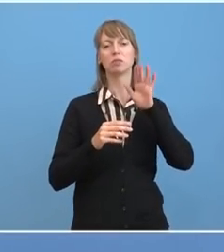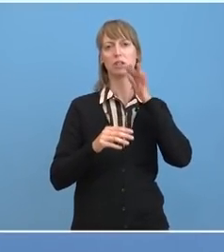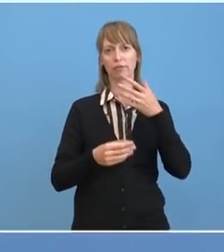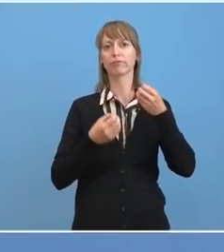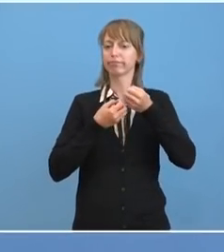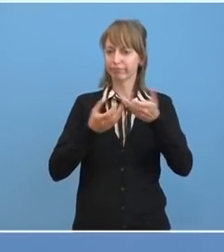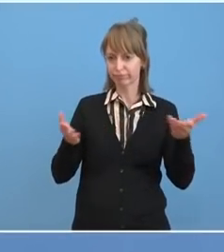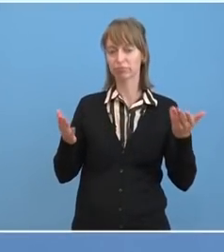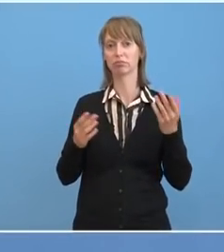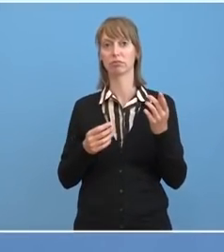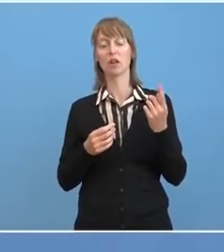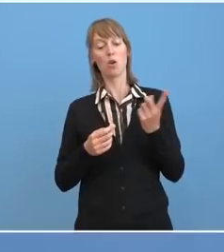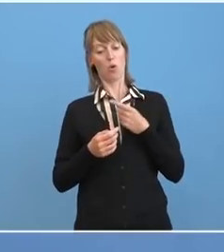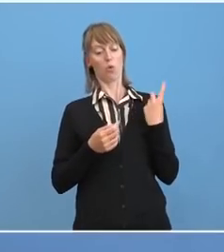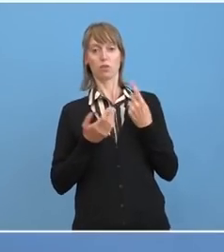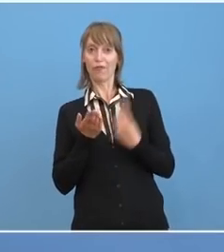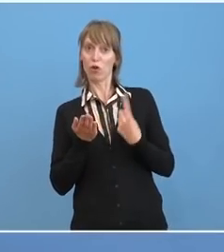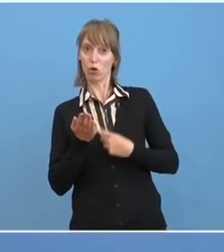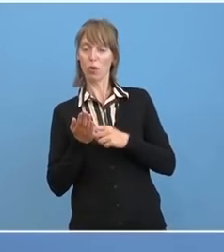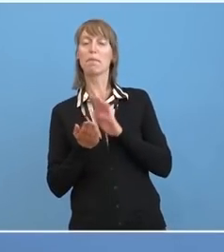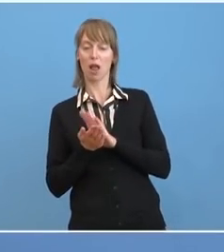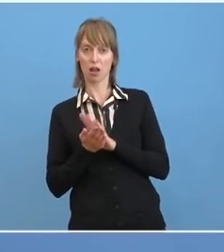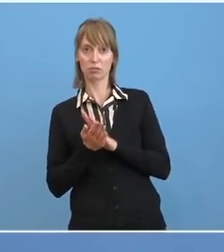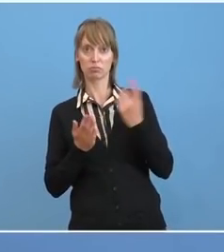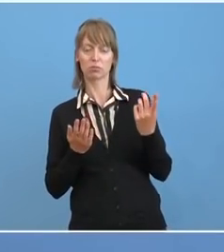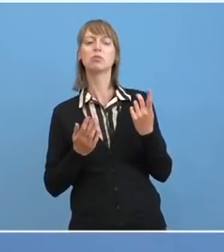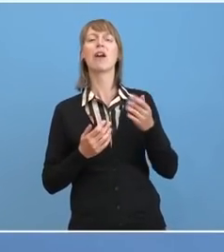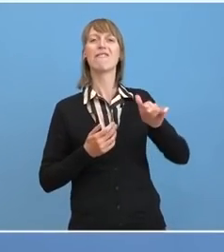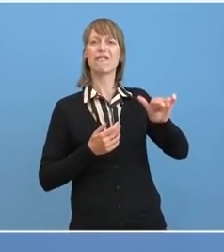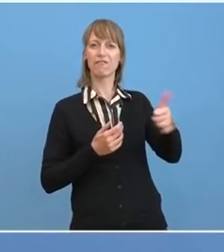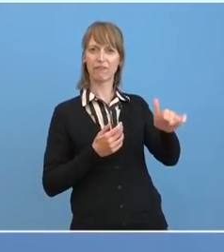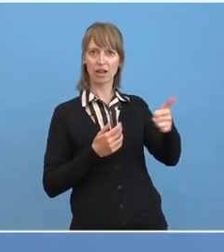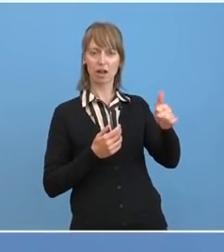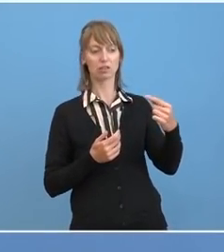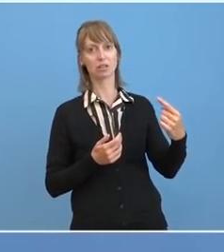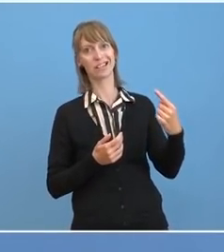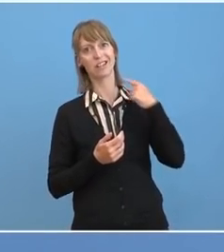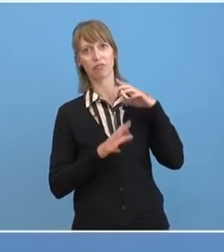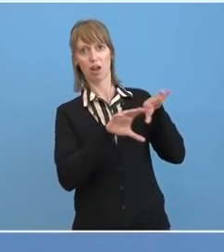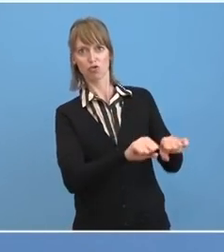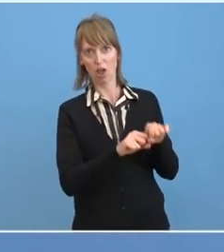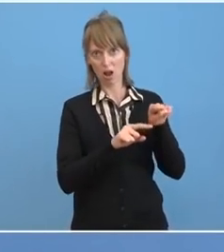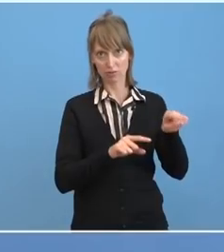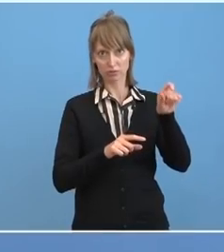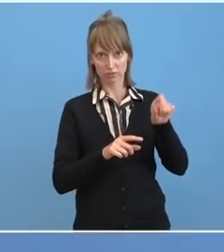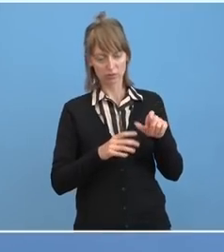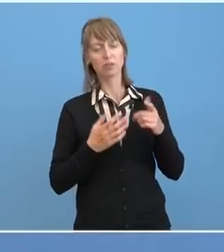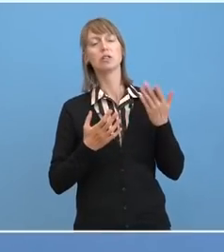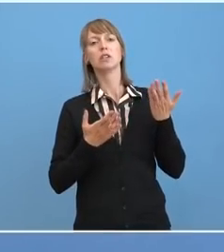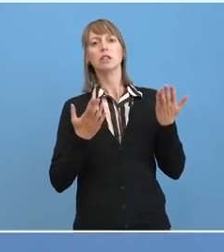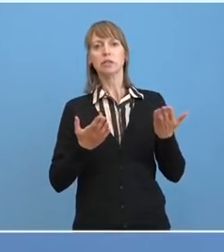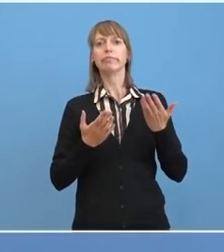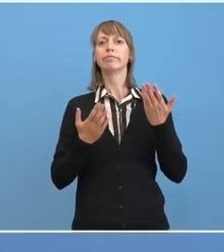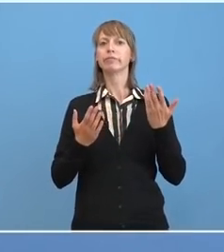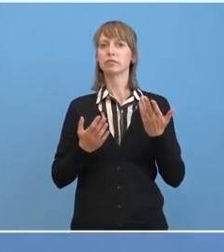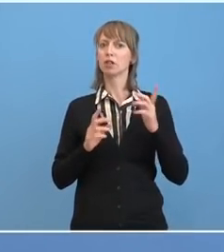Forderung bleibt bestehen, da ja ein sehr schwerwiegender Verdacht, nämlich der Verdacht eines Giftanschlags im Raum steht, dass das in